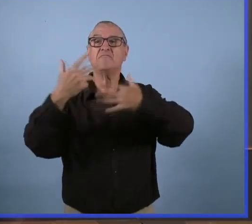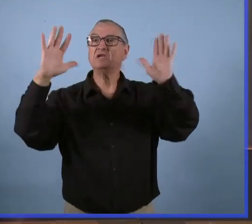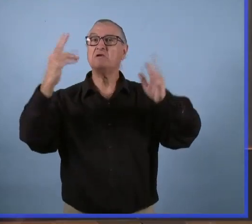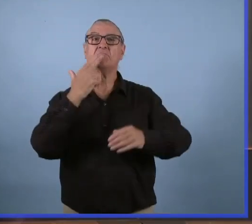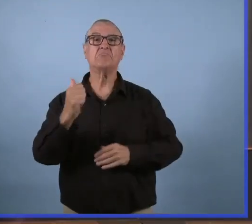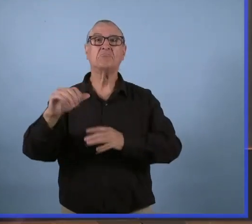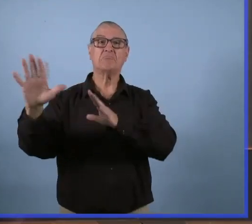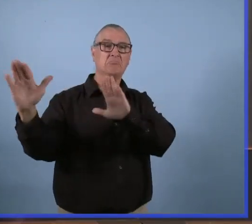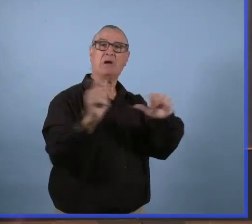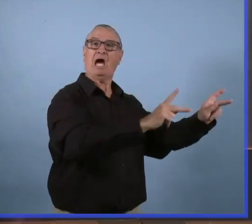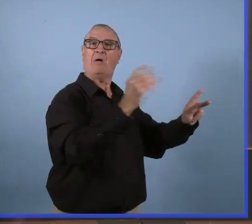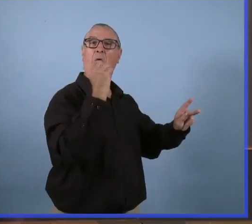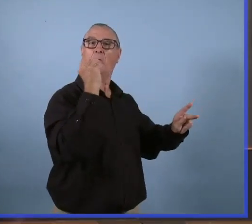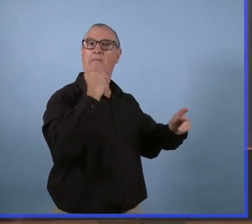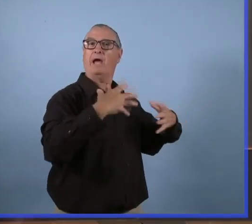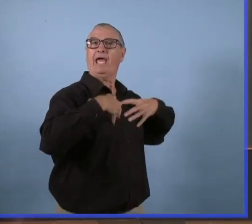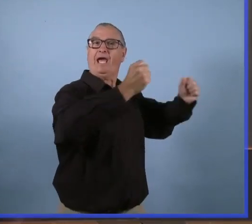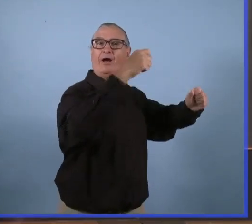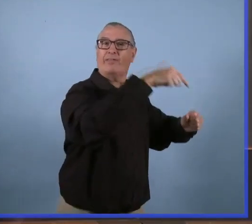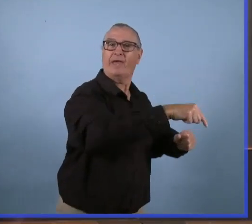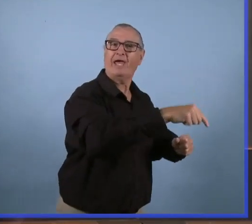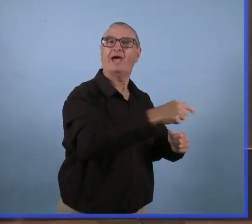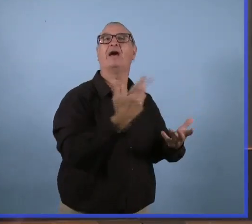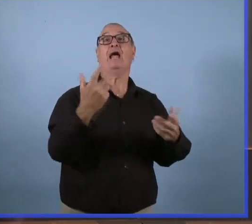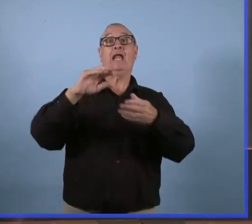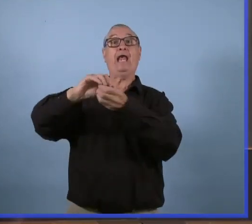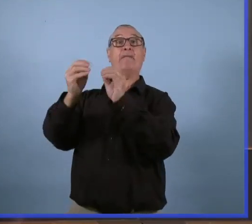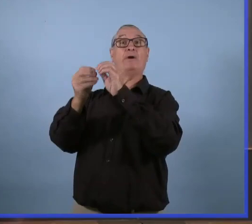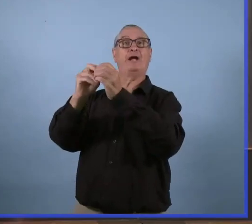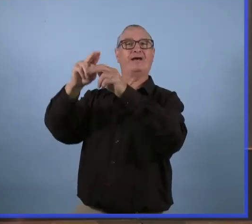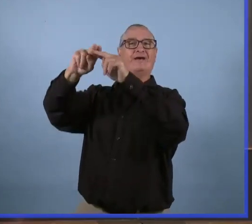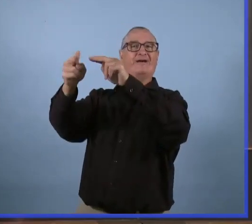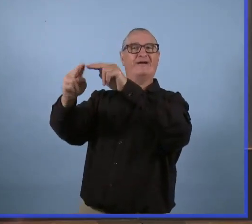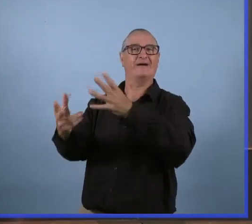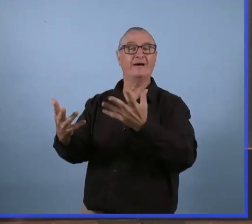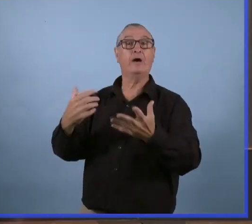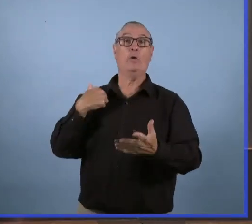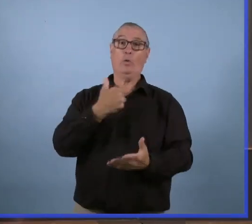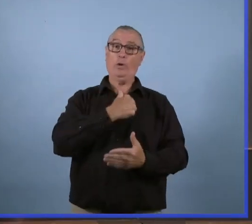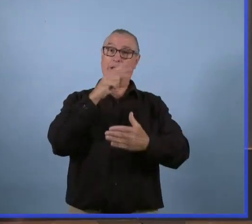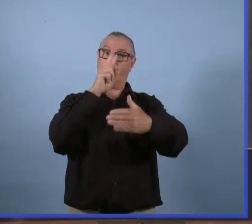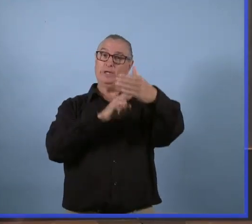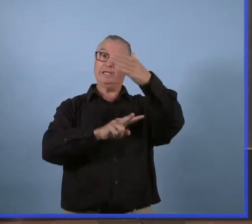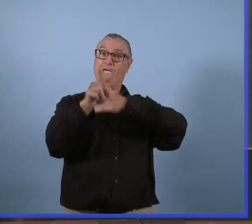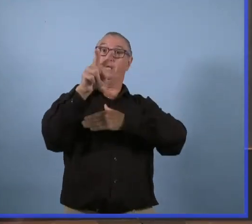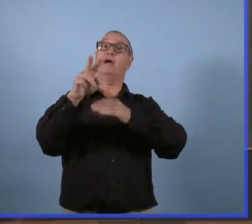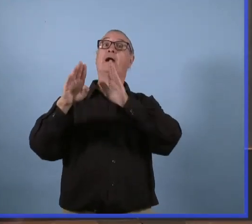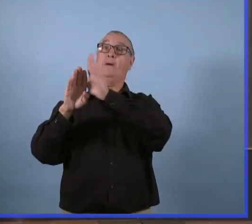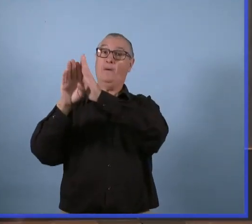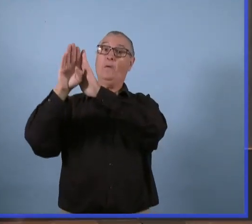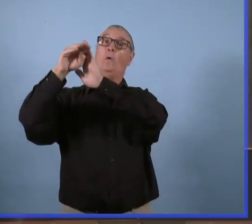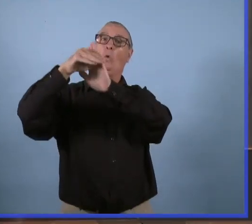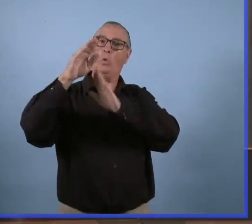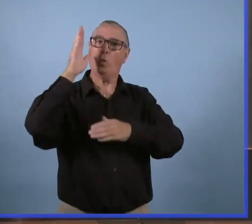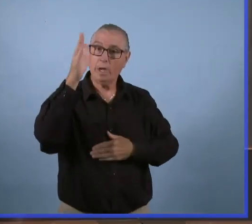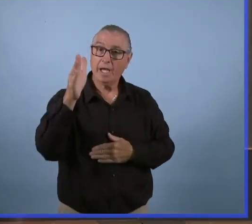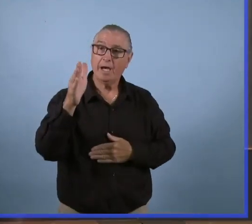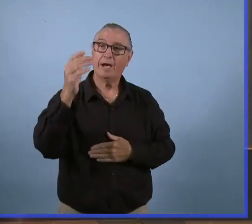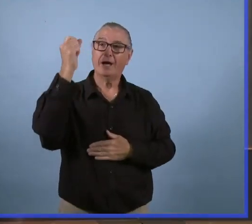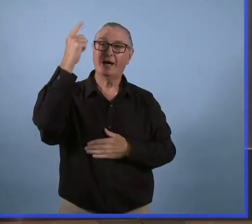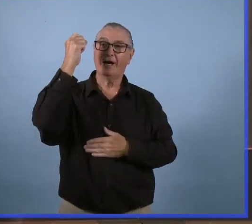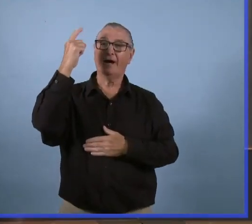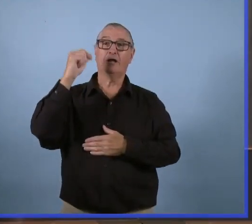certains restent là plus longtemps, les semaines. Donc ces chiffres vont baisser, mais pas au même taux, pas au même